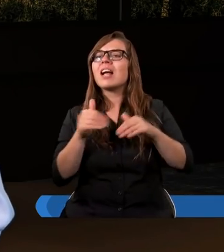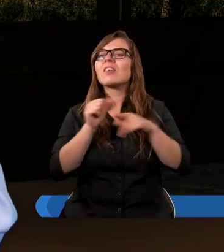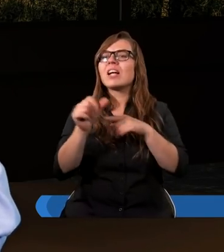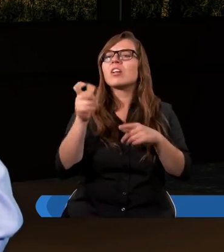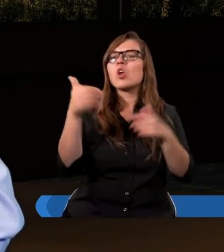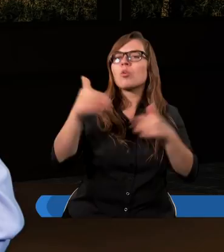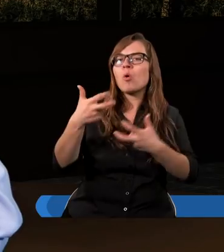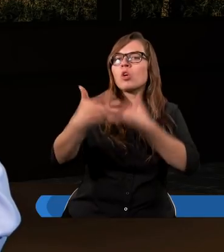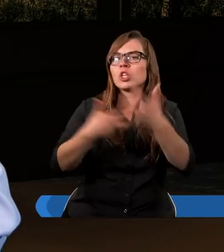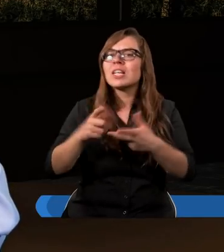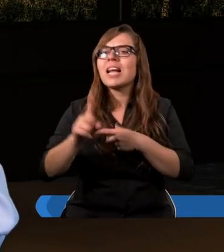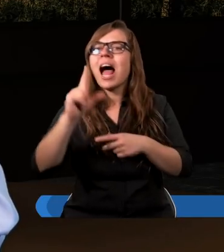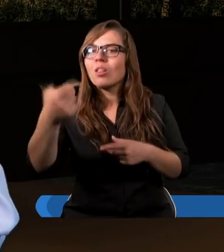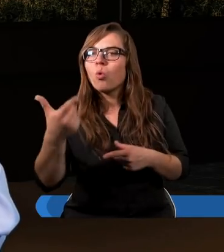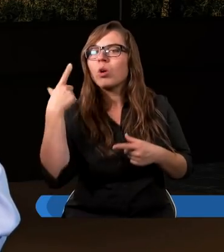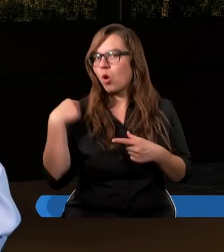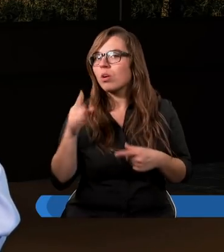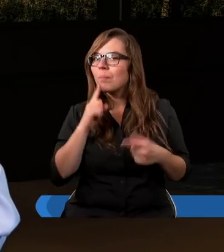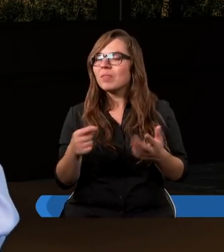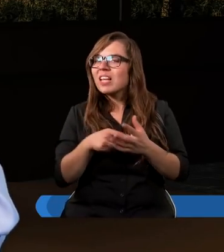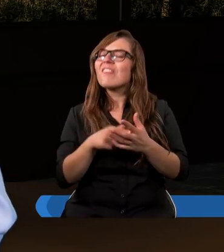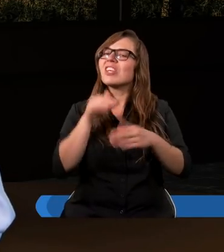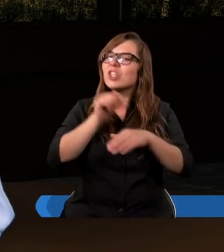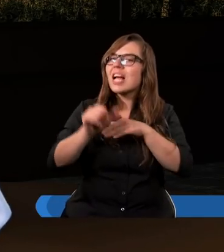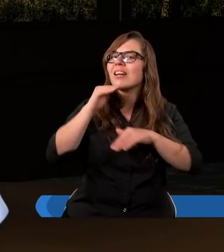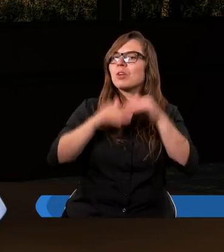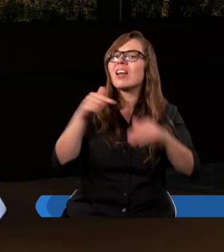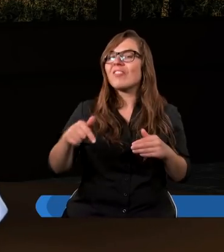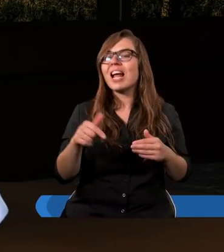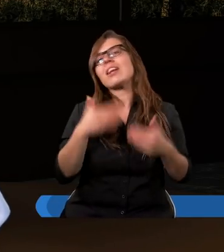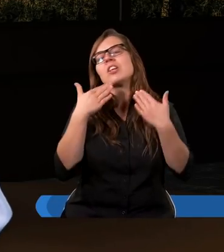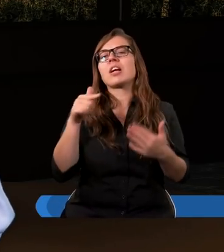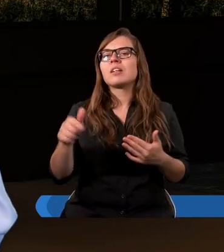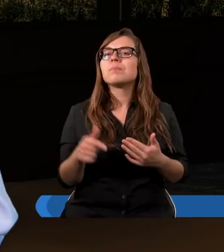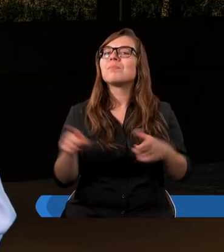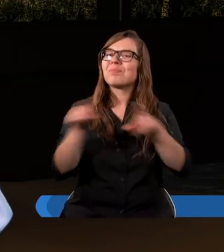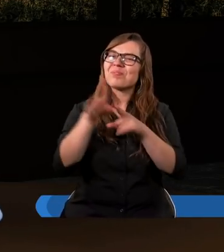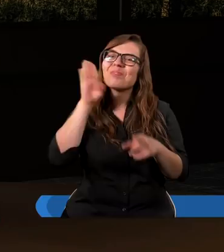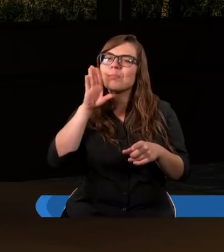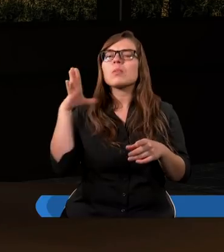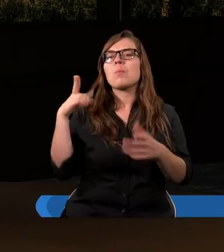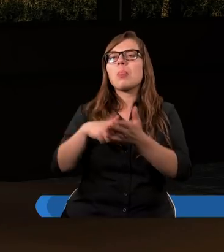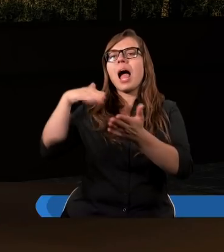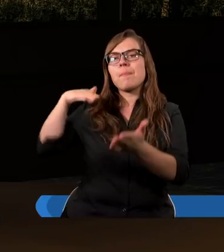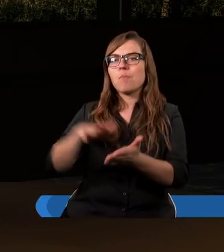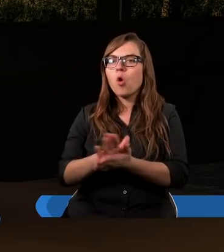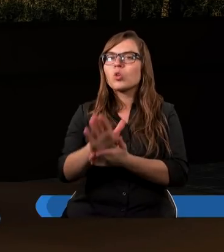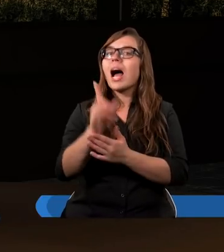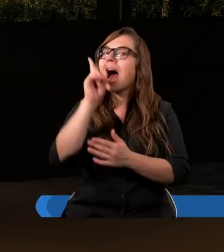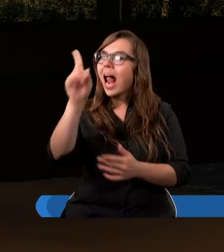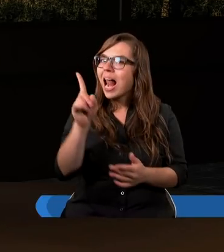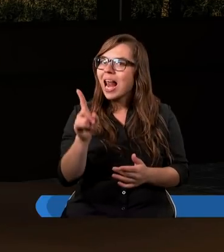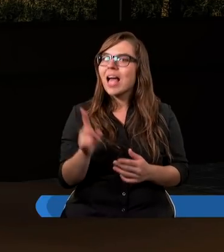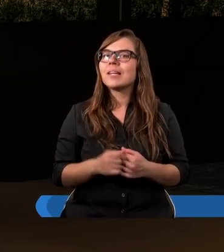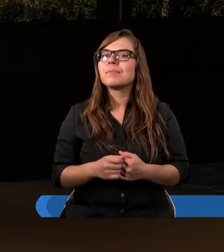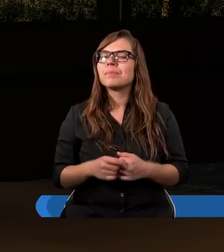coś cienić dla drugiej osoby. To jestem szczęśliwy. I tak było na początku. No ale